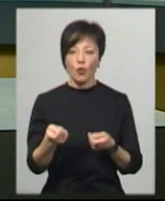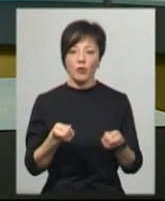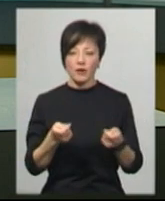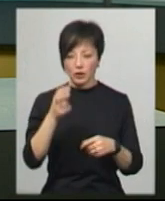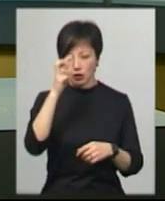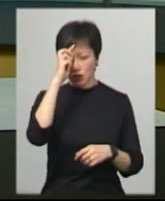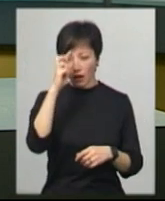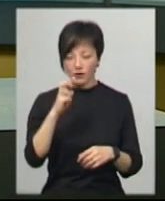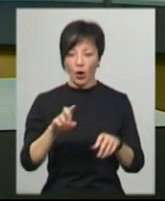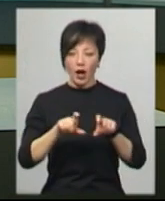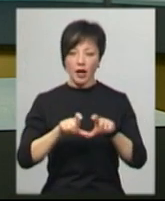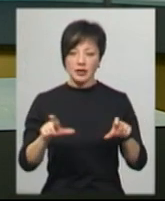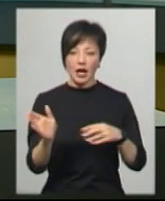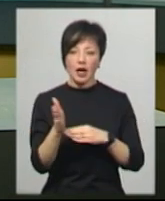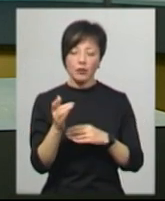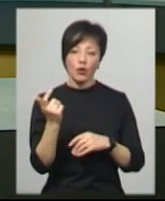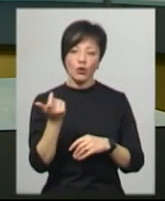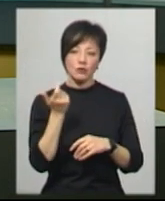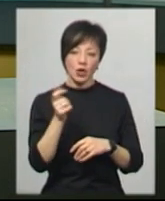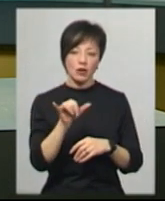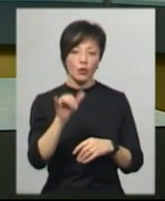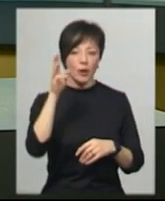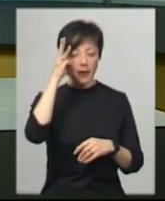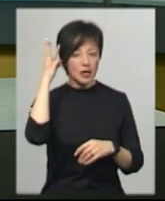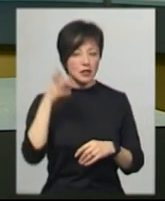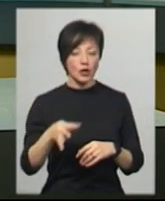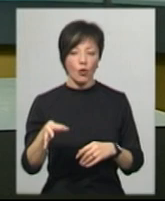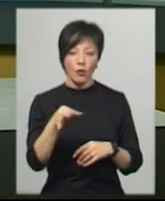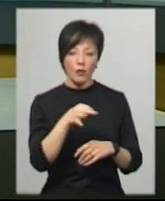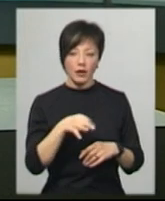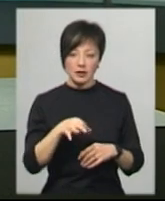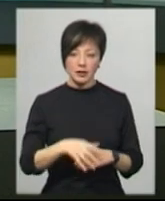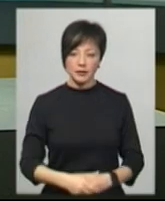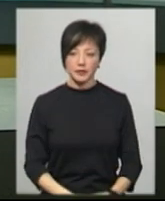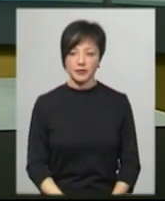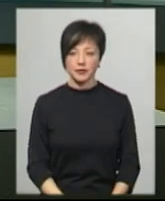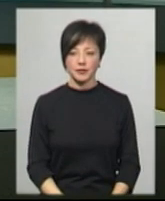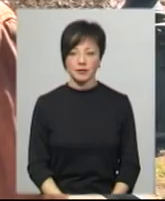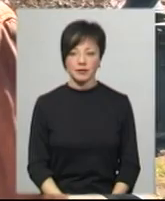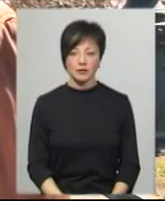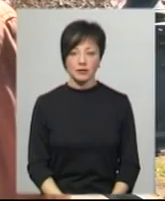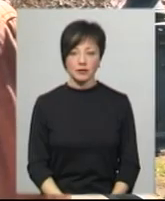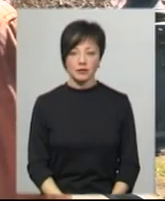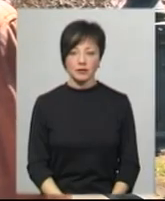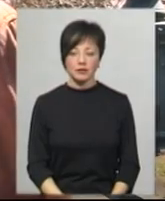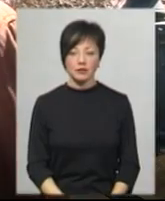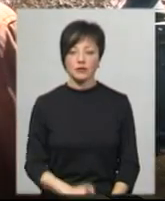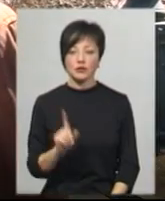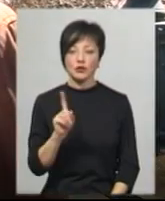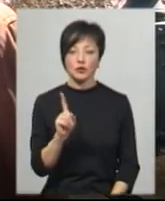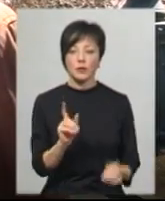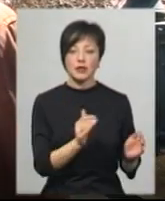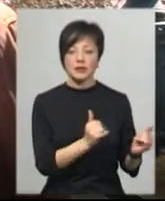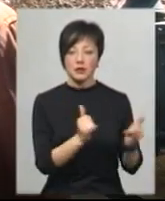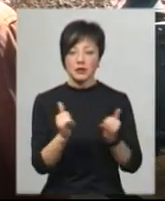Державного агентства рибного господарства у Хмельницькій області Андрій Полудняк. З метою забезпечення,